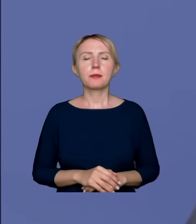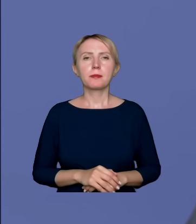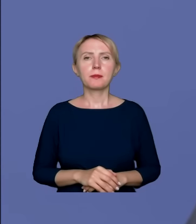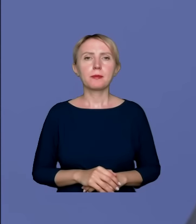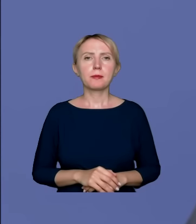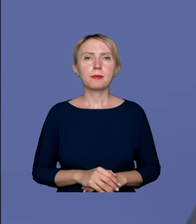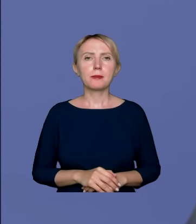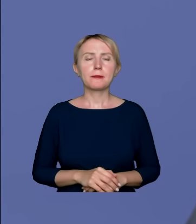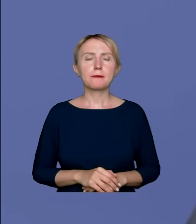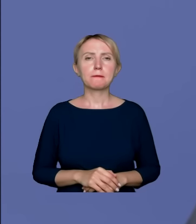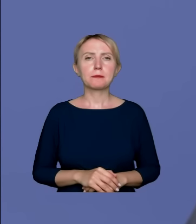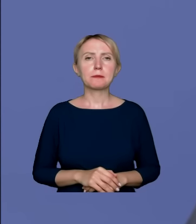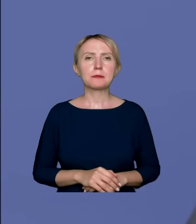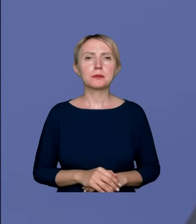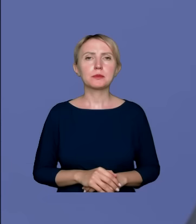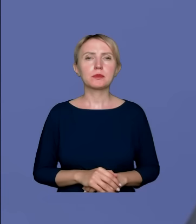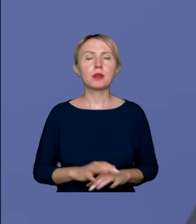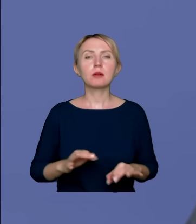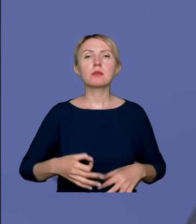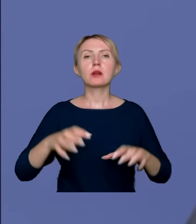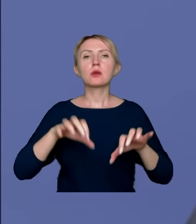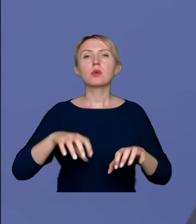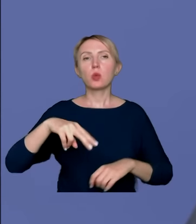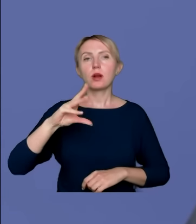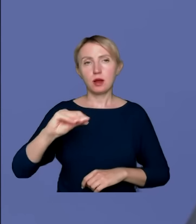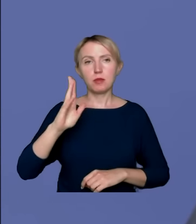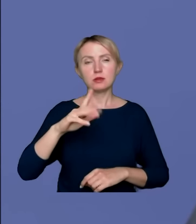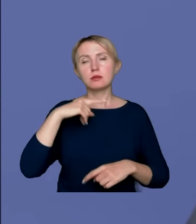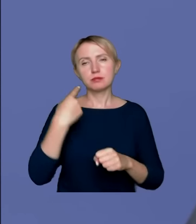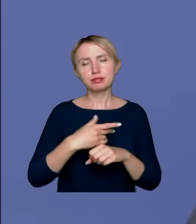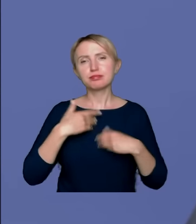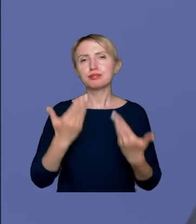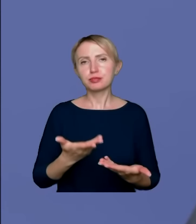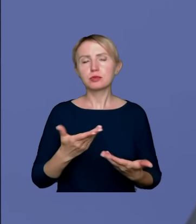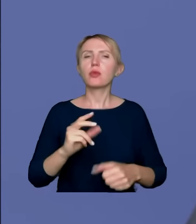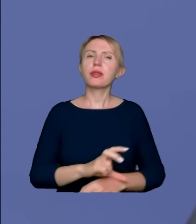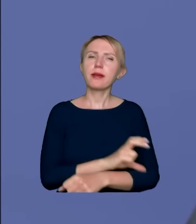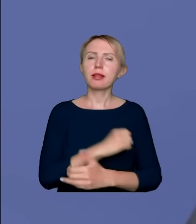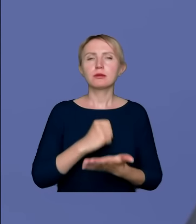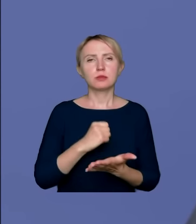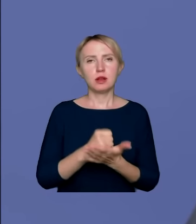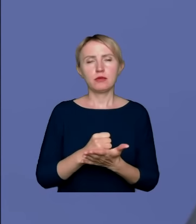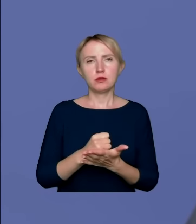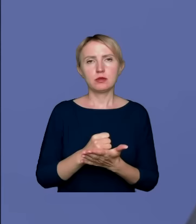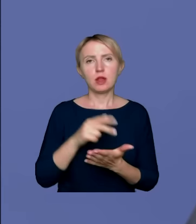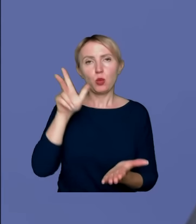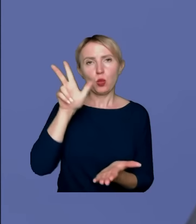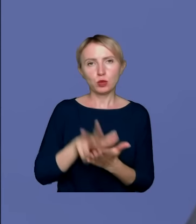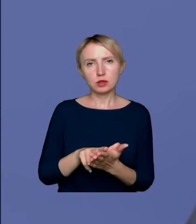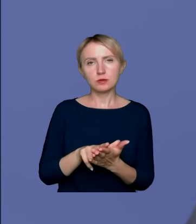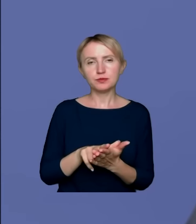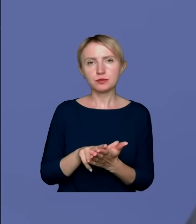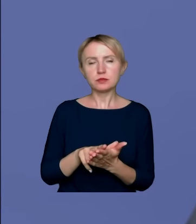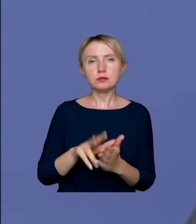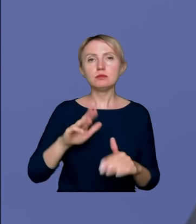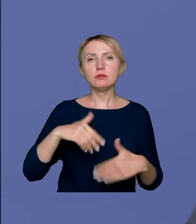przez Pana Prezesa UKE zostanie wydane co do technikaliów tej koncesji, no to wtedy ja wydam